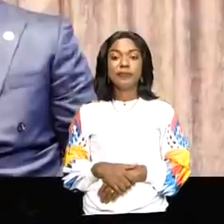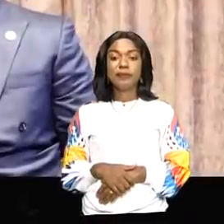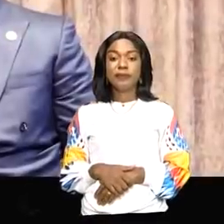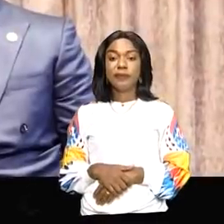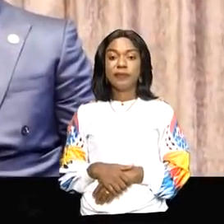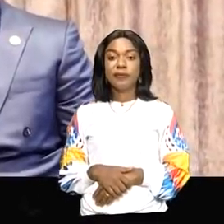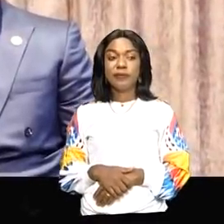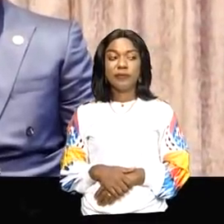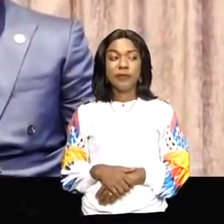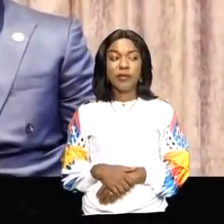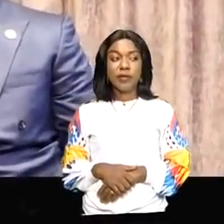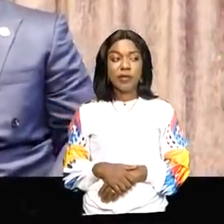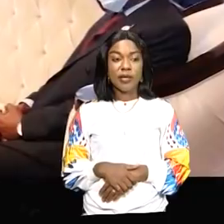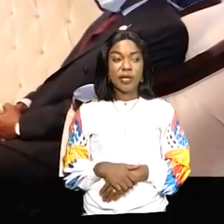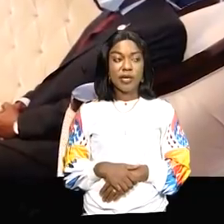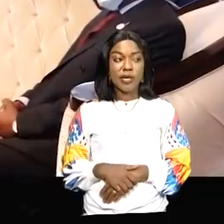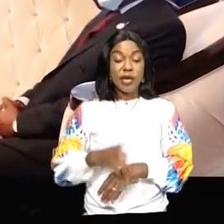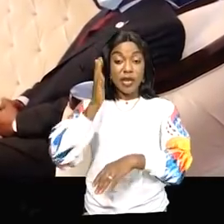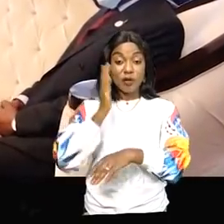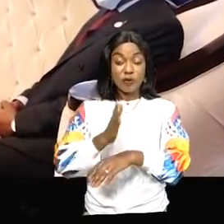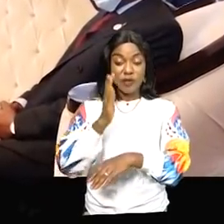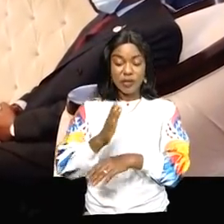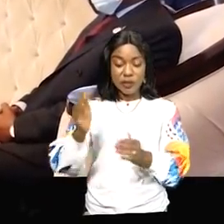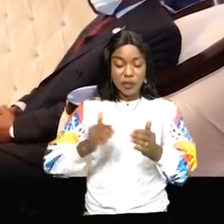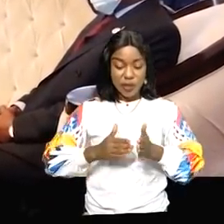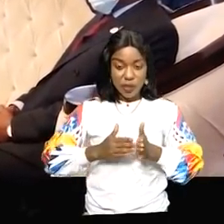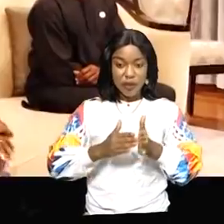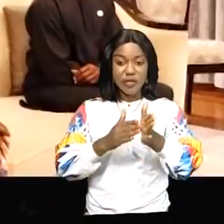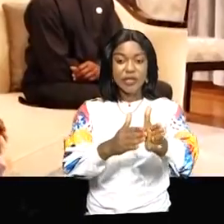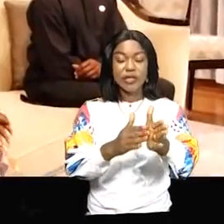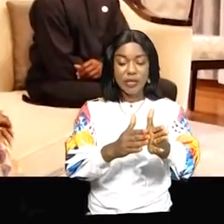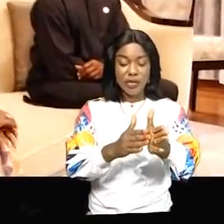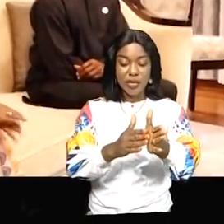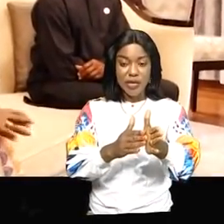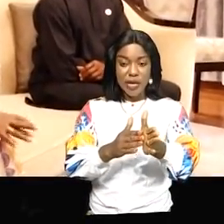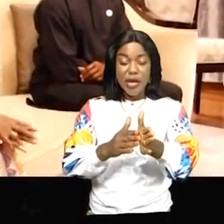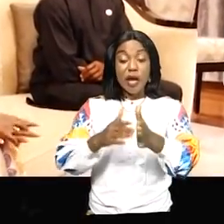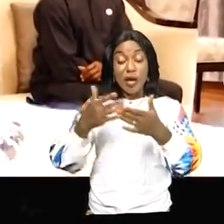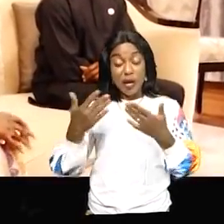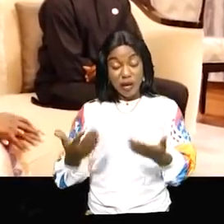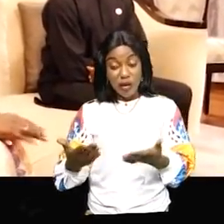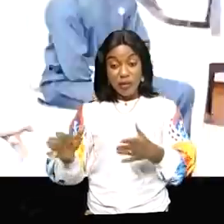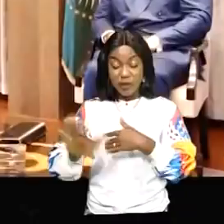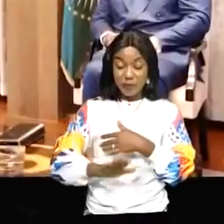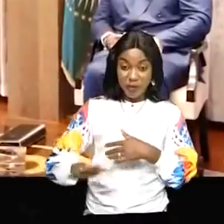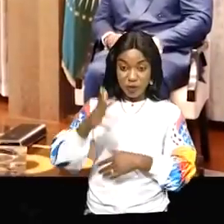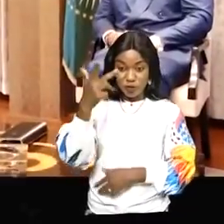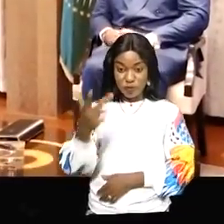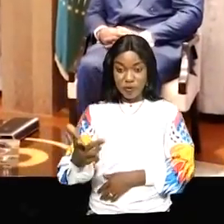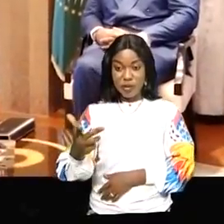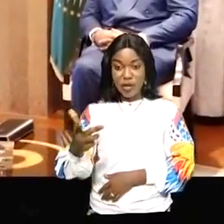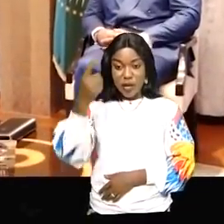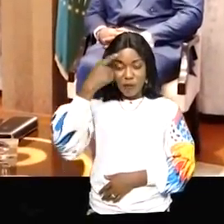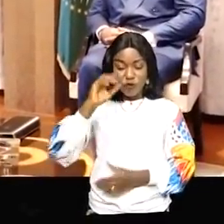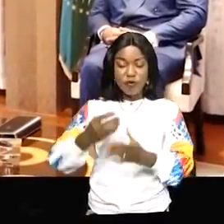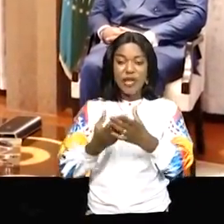En marge de la conférence ministérielle sur la poursuite des négociations tripartites Egypte-Ethiopie-Soudan autour du barrage de